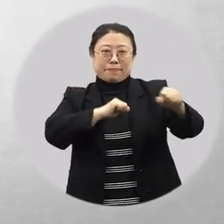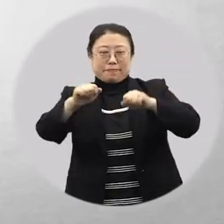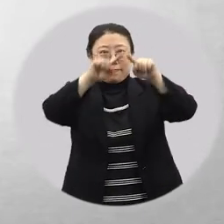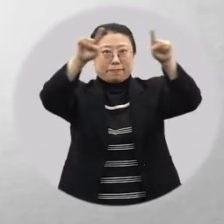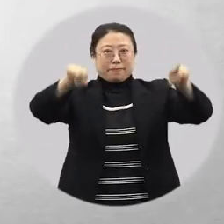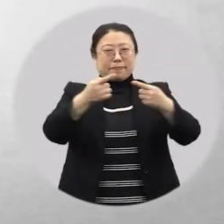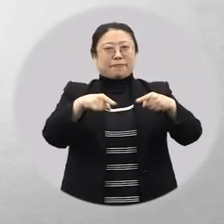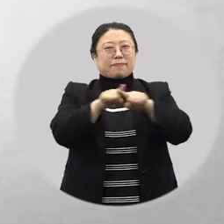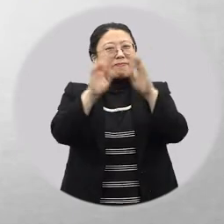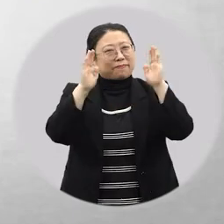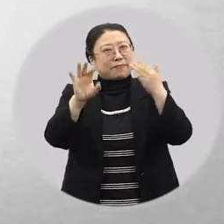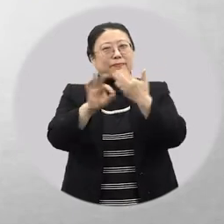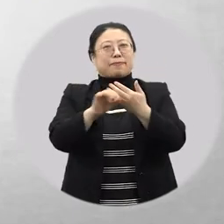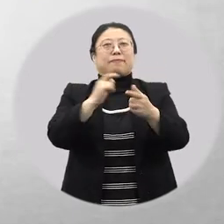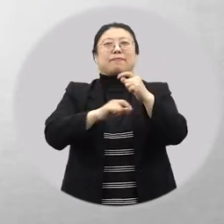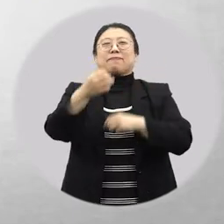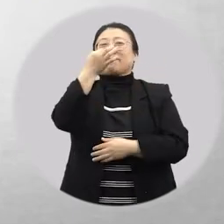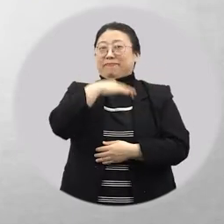더 효과적이에요.